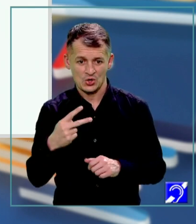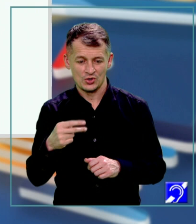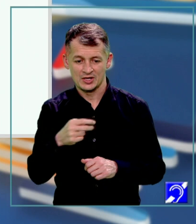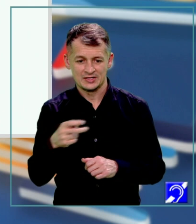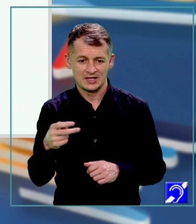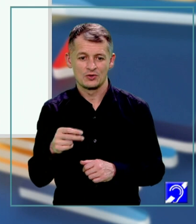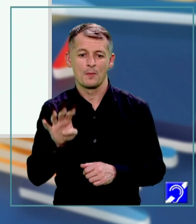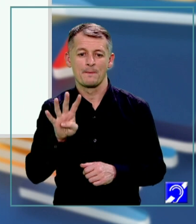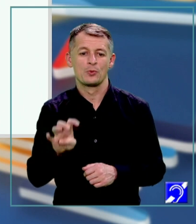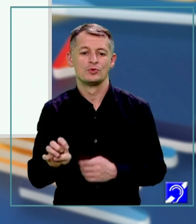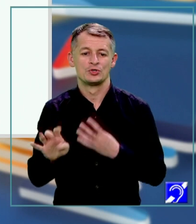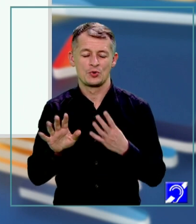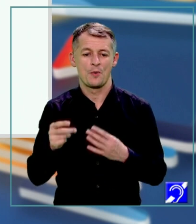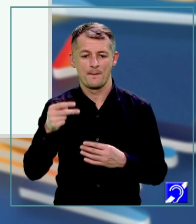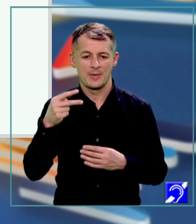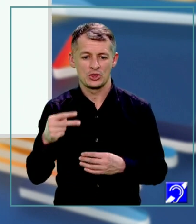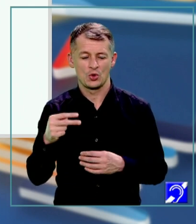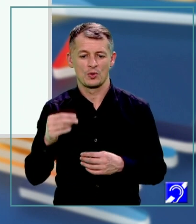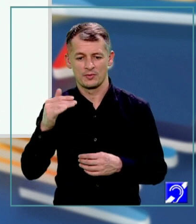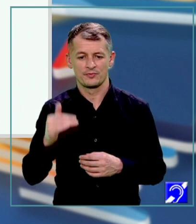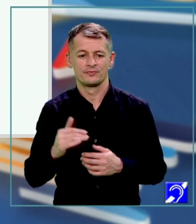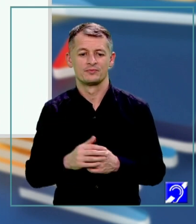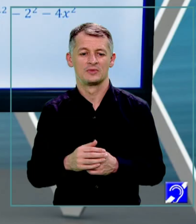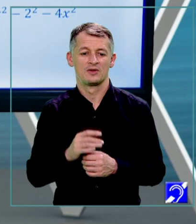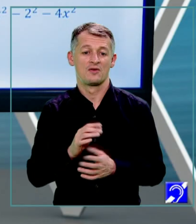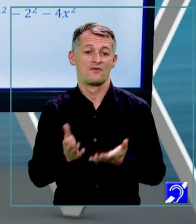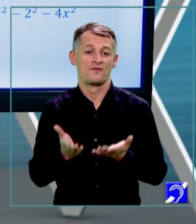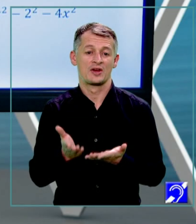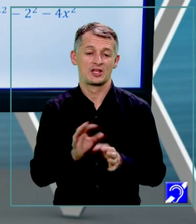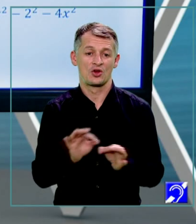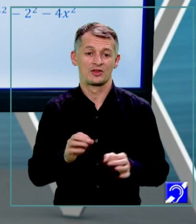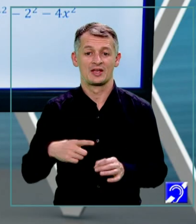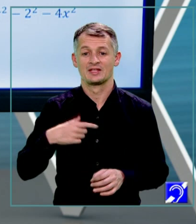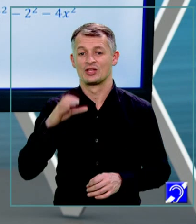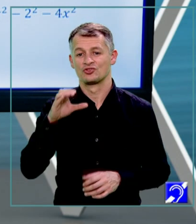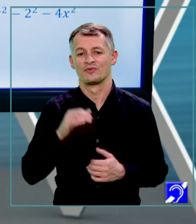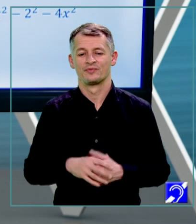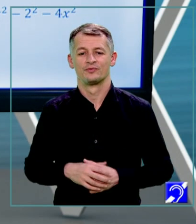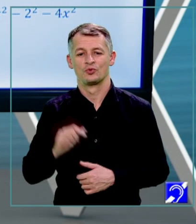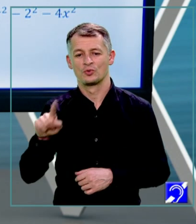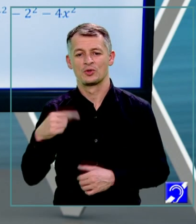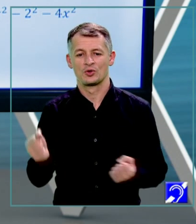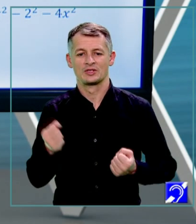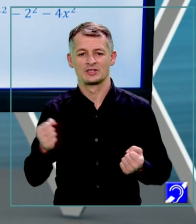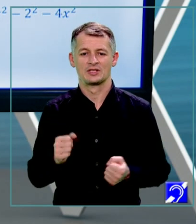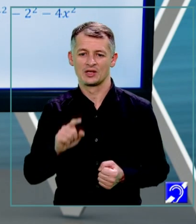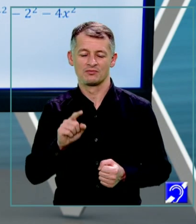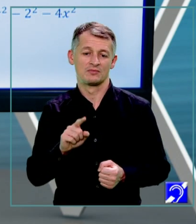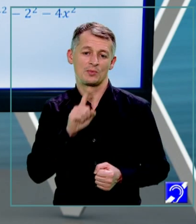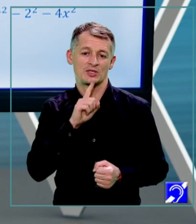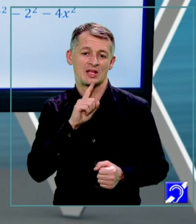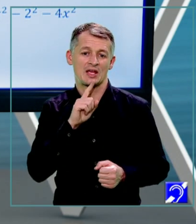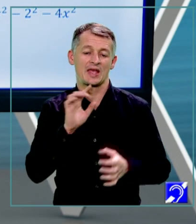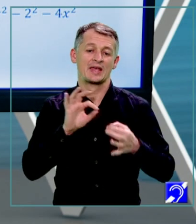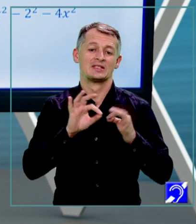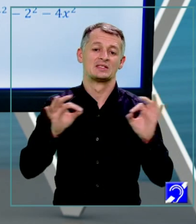49 pe 2. Varianta corectă este C. Următorul exercițiu. Se consideră expresia